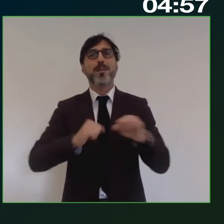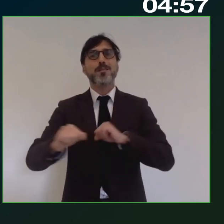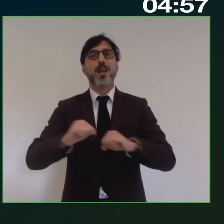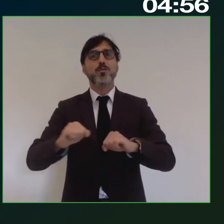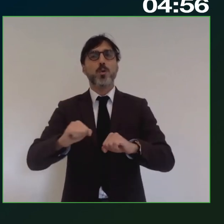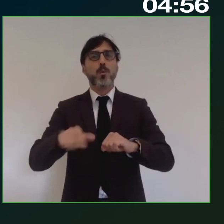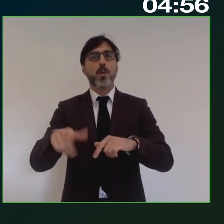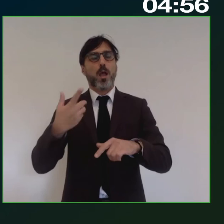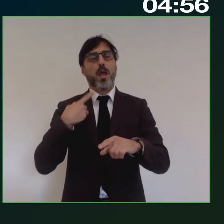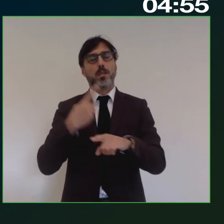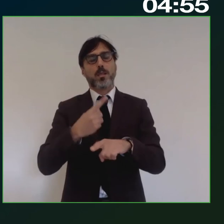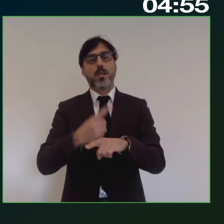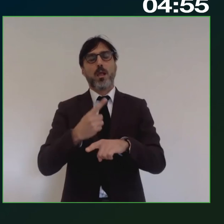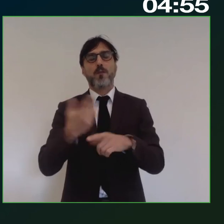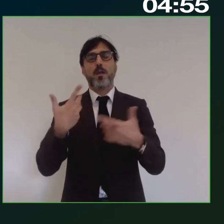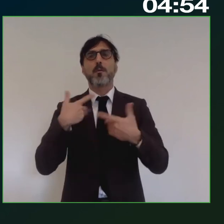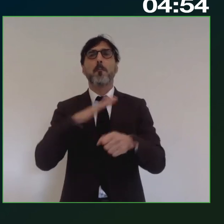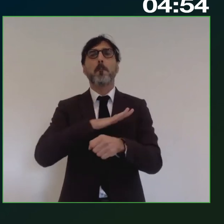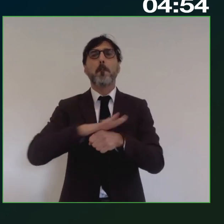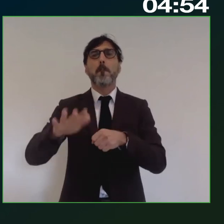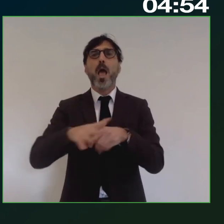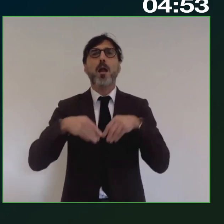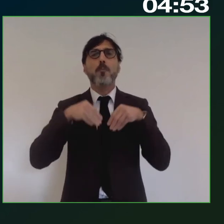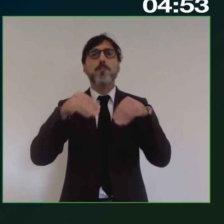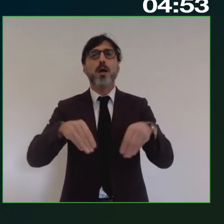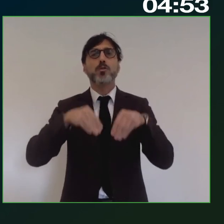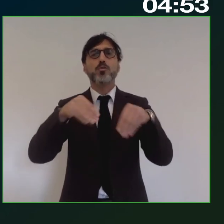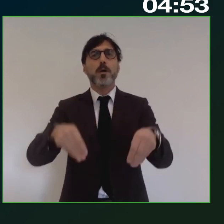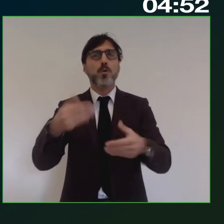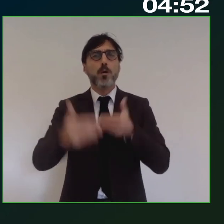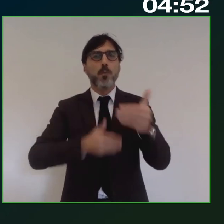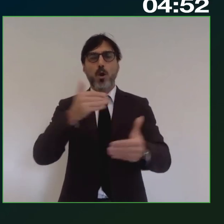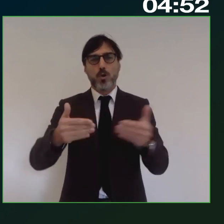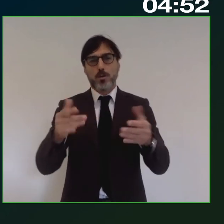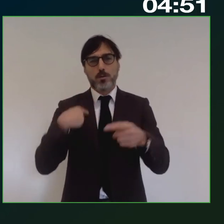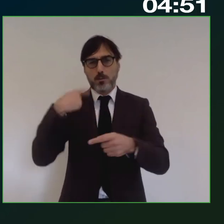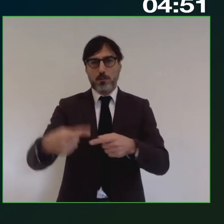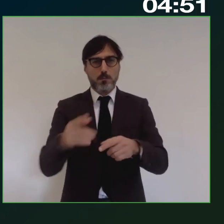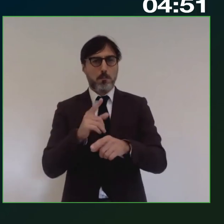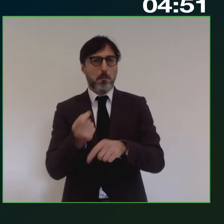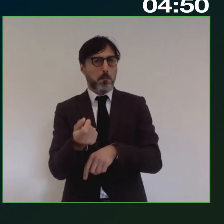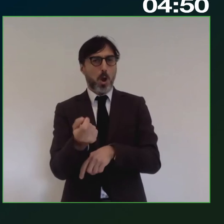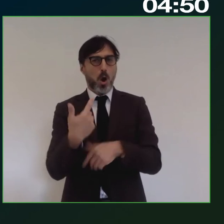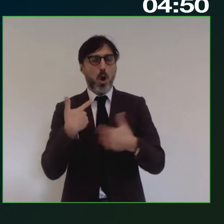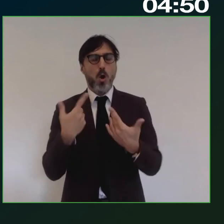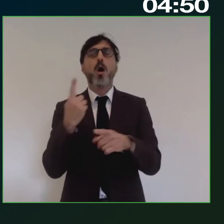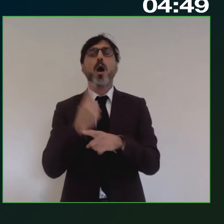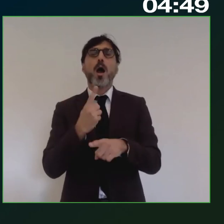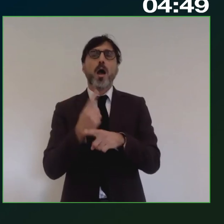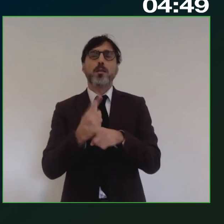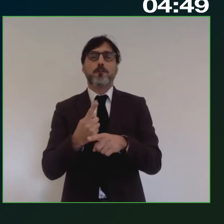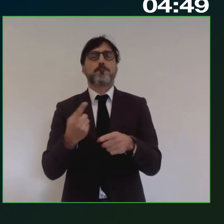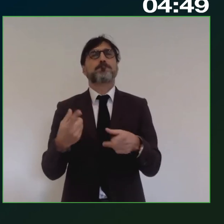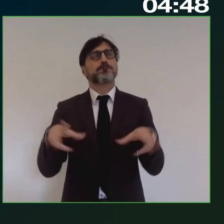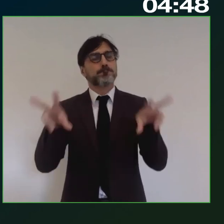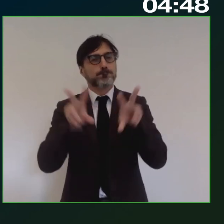non hanno garantito una vera e piena partecipazione a questi processi. Bisogna dirlo. E quindi occorre agire questa rivendicazione